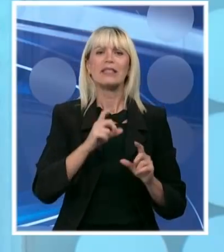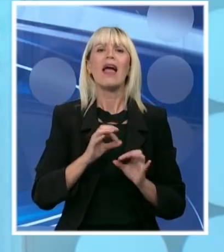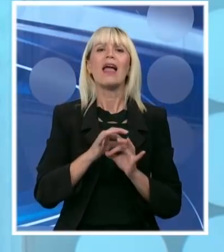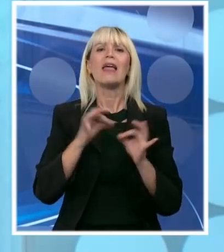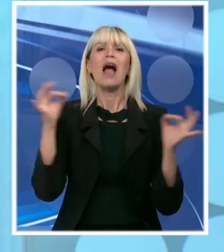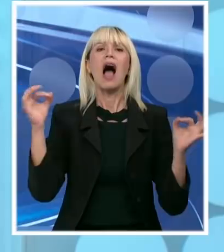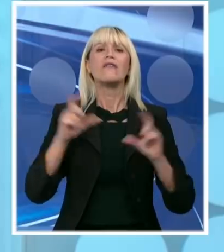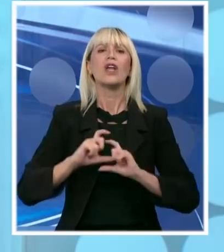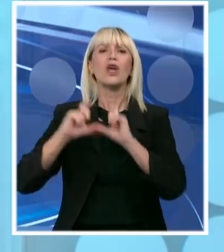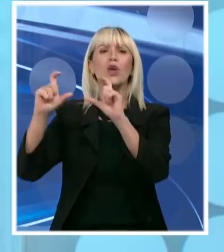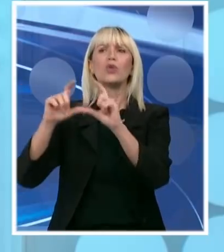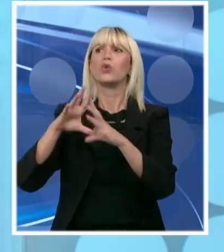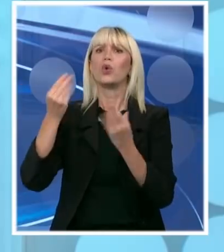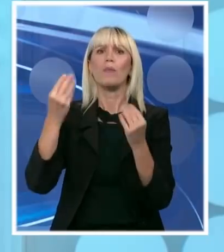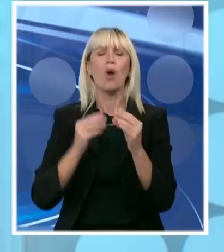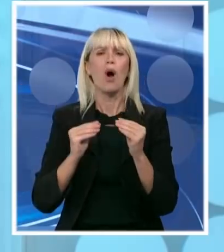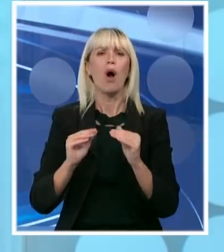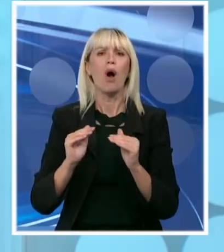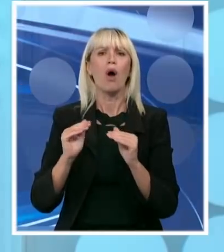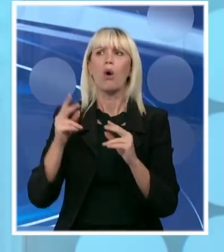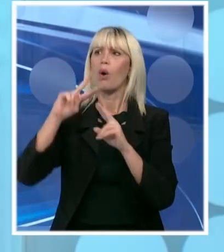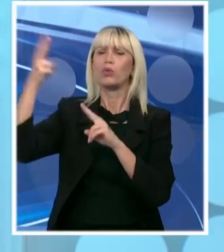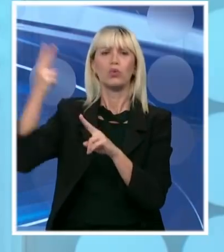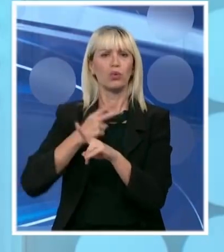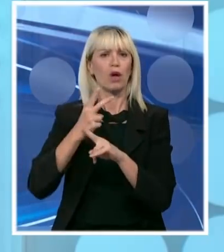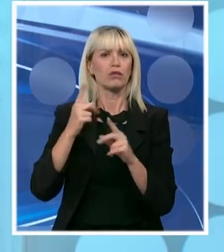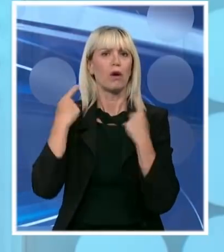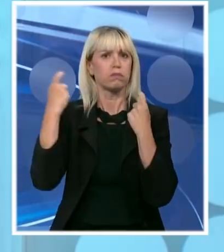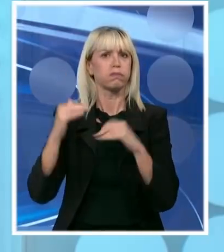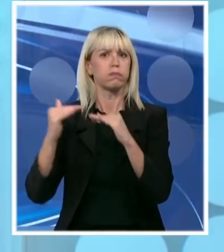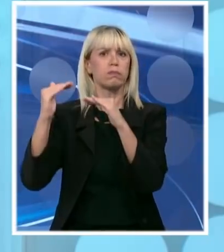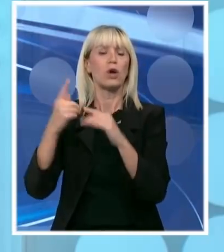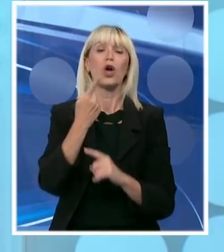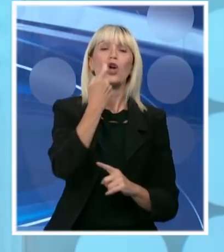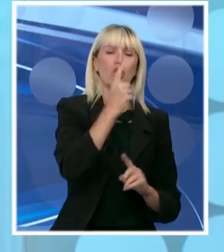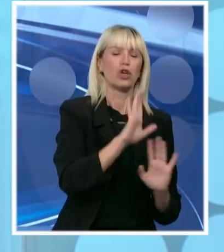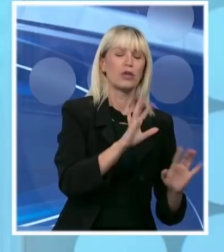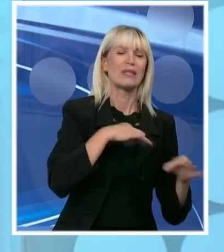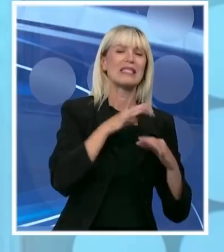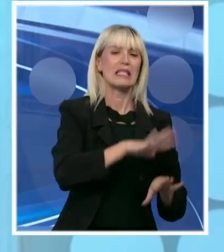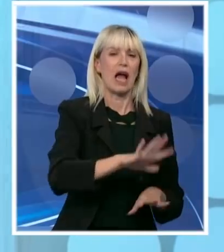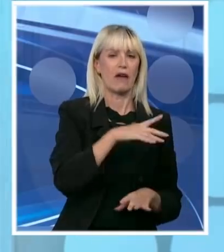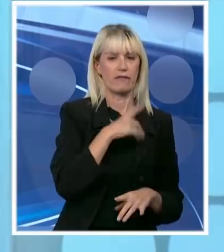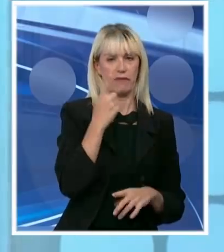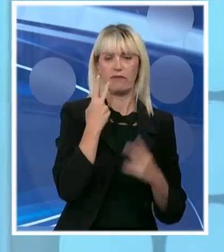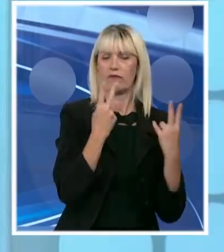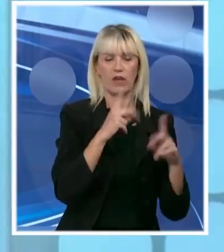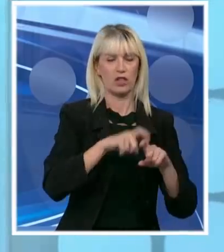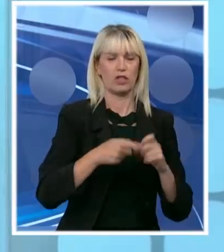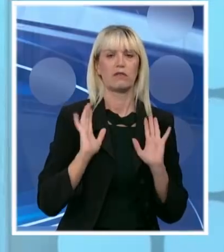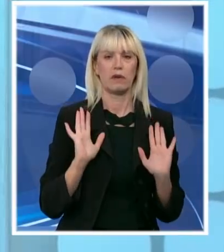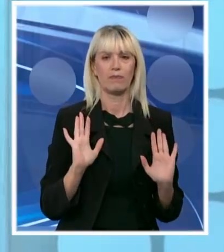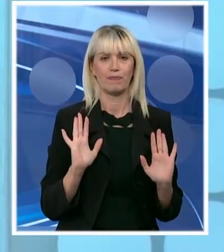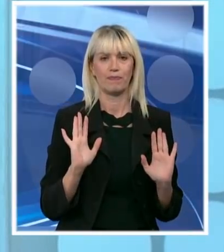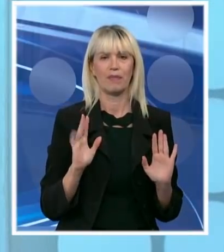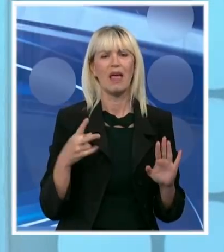drugima. Samo da se izvinite oko zdravlje. Jednu stvar koju hoću da kažem, koja je za mene najvažnije. Da prekinemo